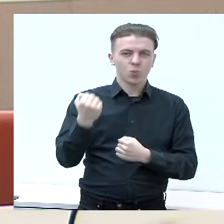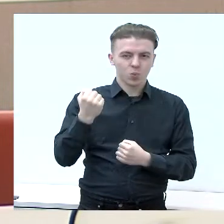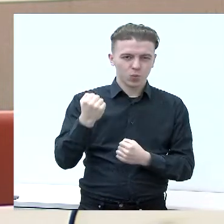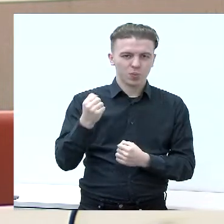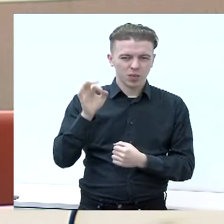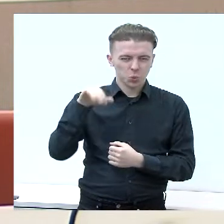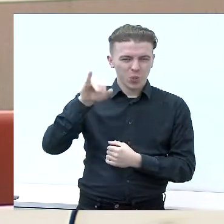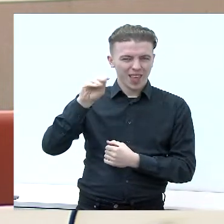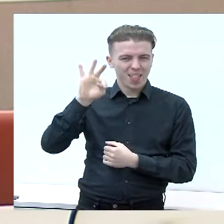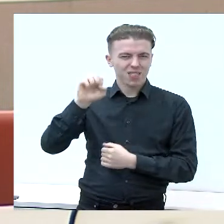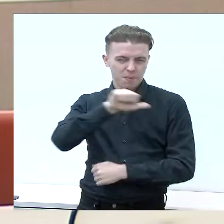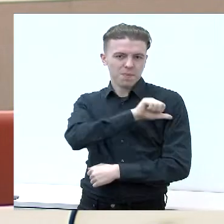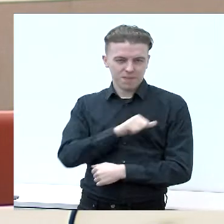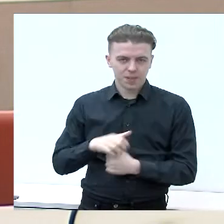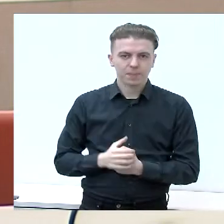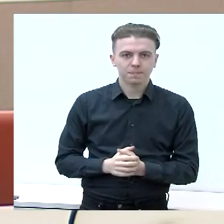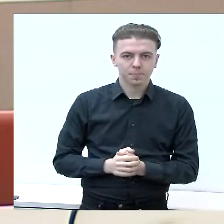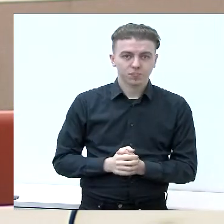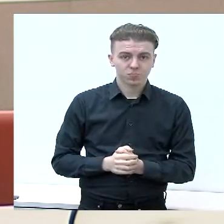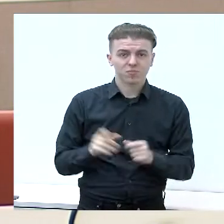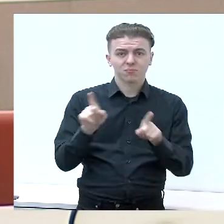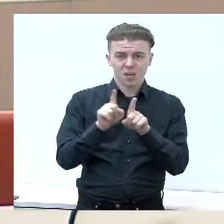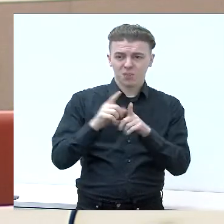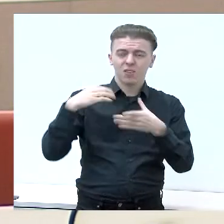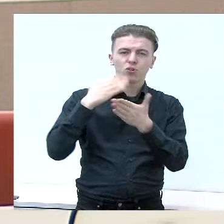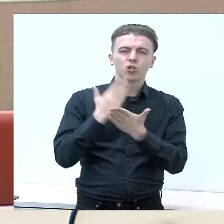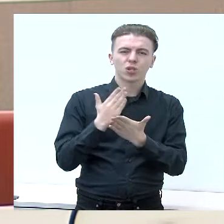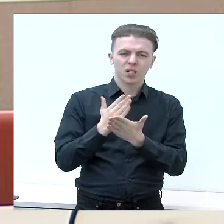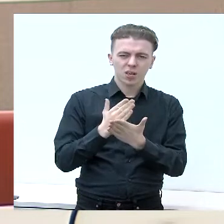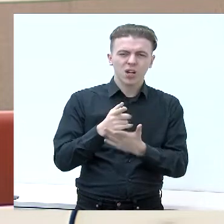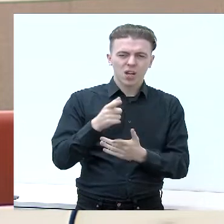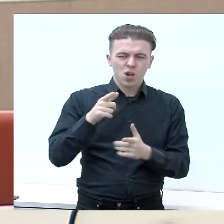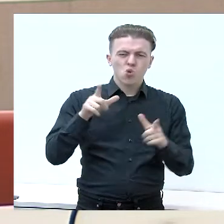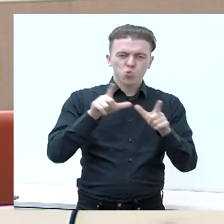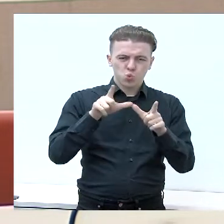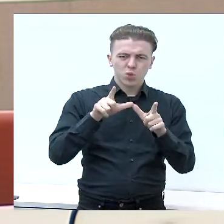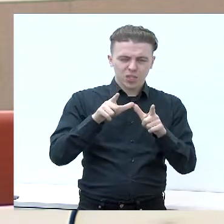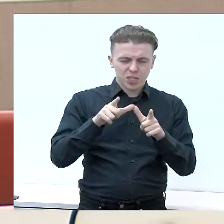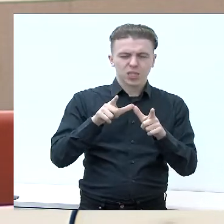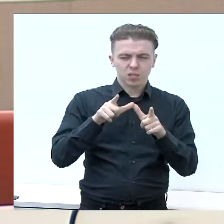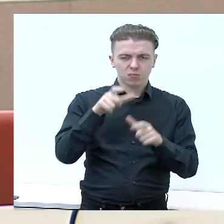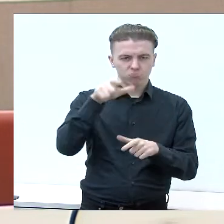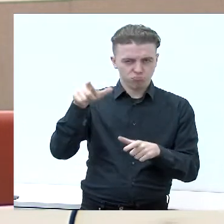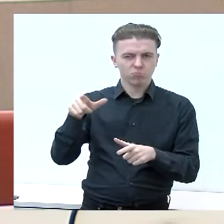Sujeta, pas mūsų yra keletas stikrai stambių ūkininkų, sėkmingų ūkininkų.